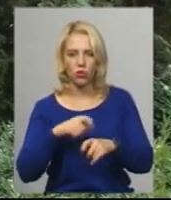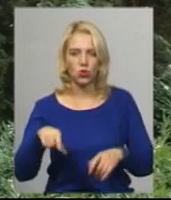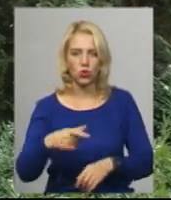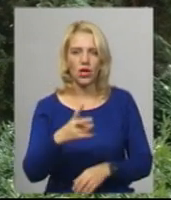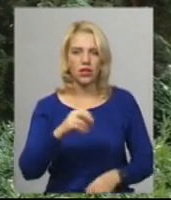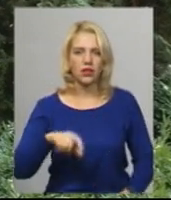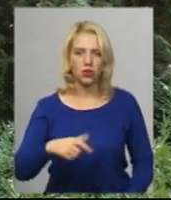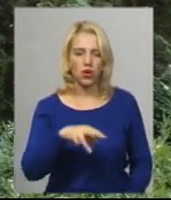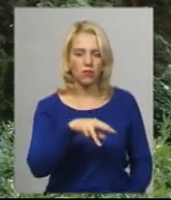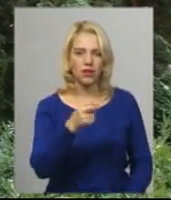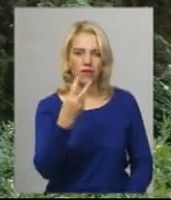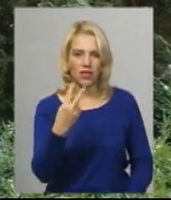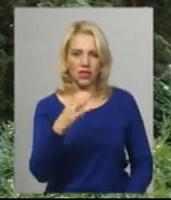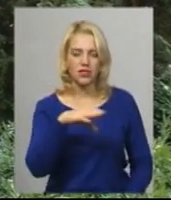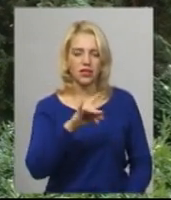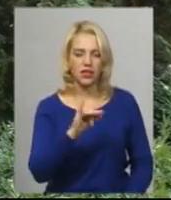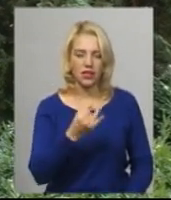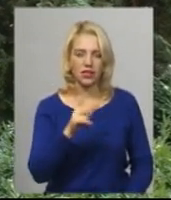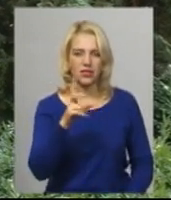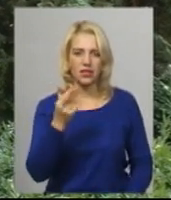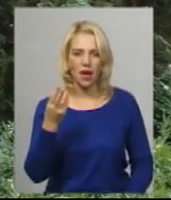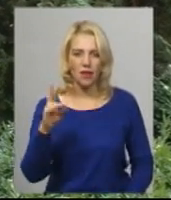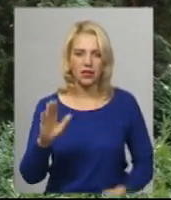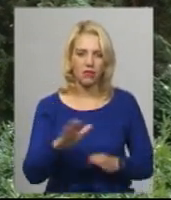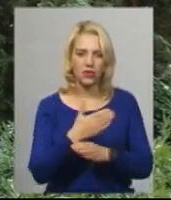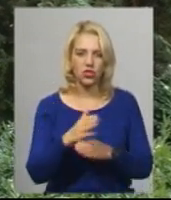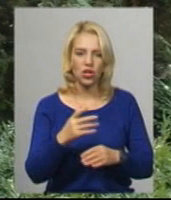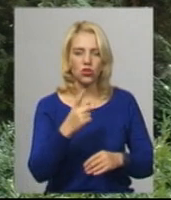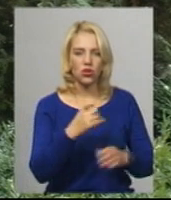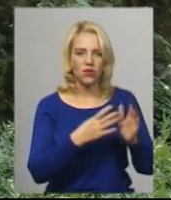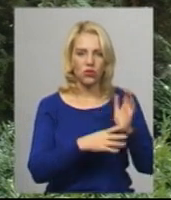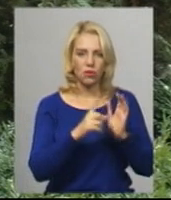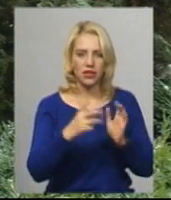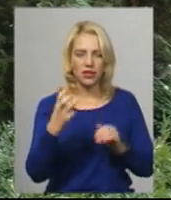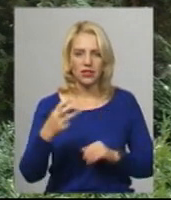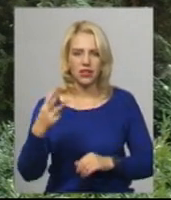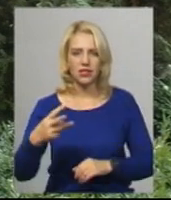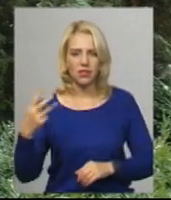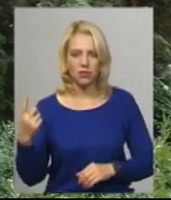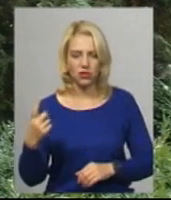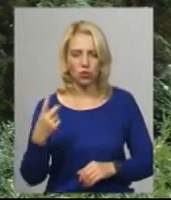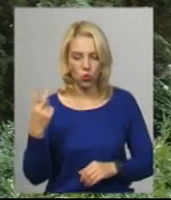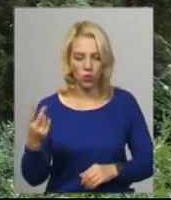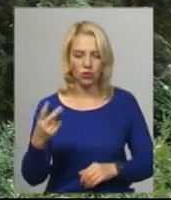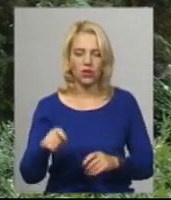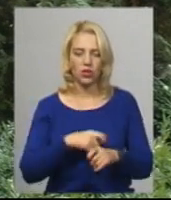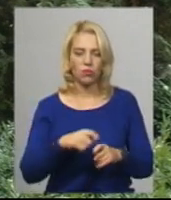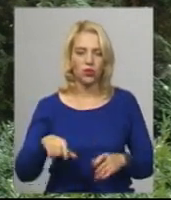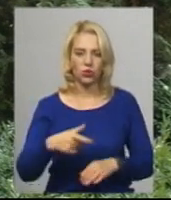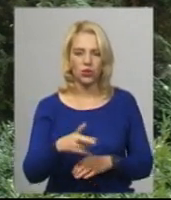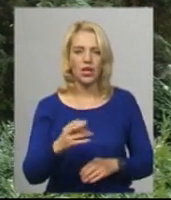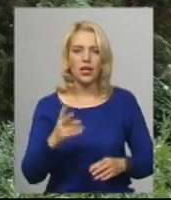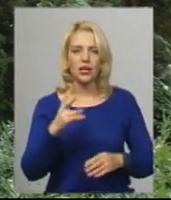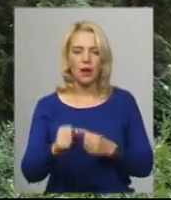на автодорозі М-12 Стрий Знам'янка між 191 та 332 кілометром автодороги, на східному під'їзді до міста